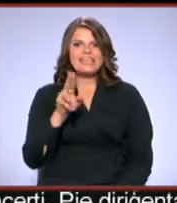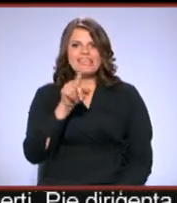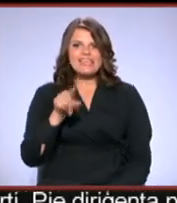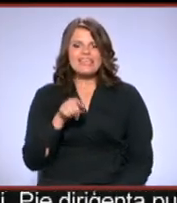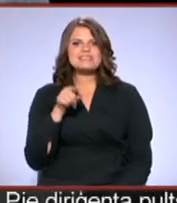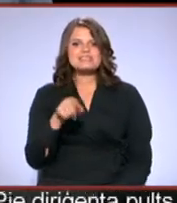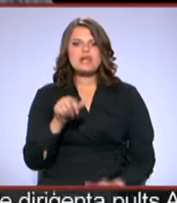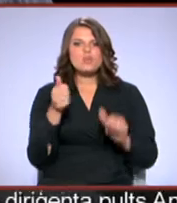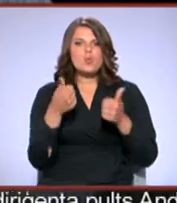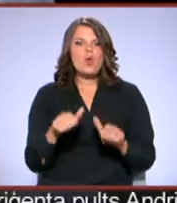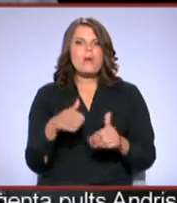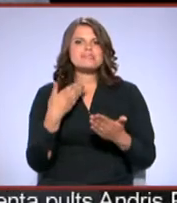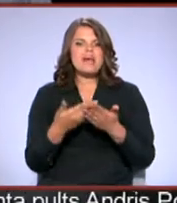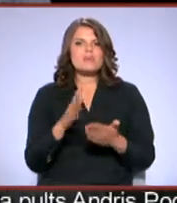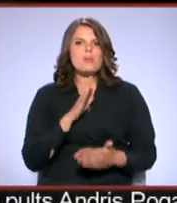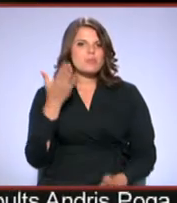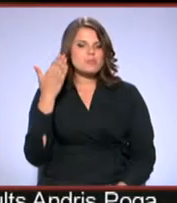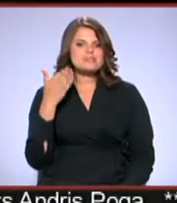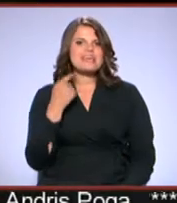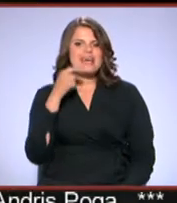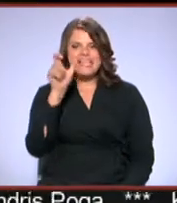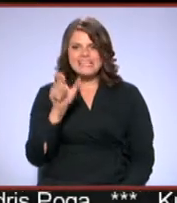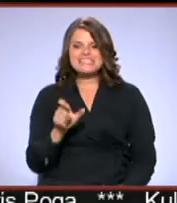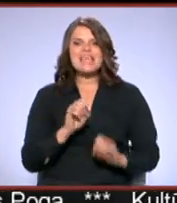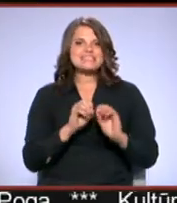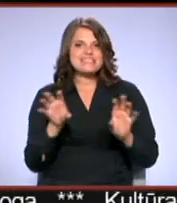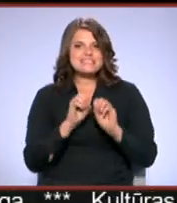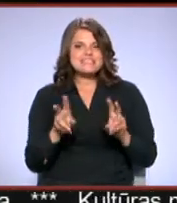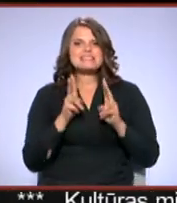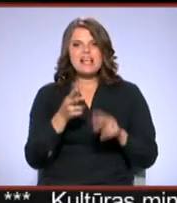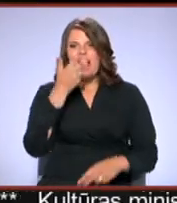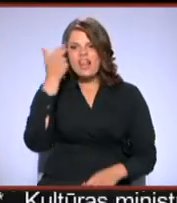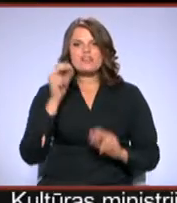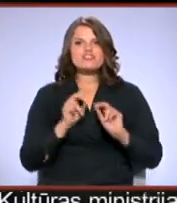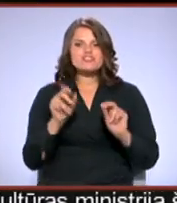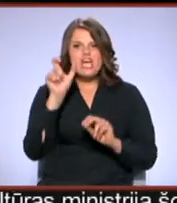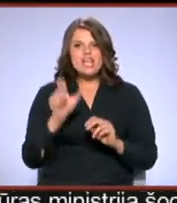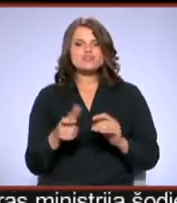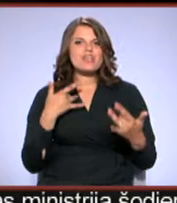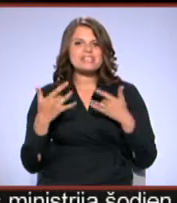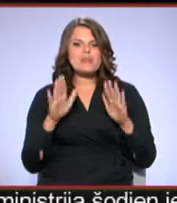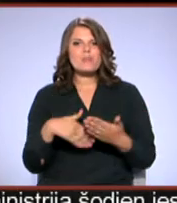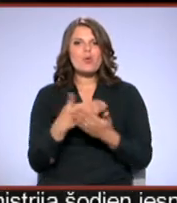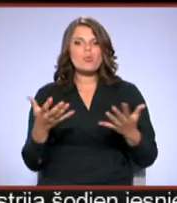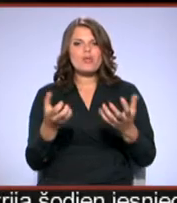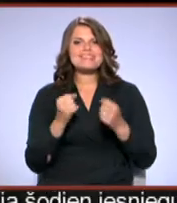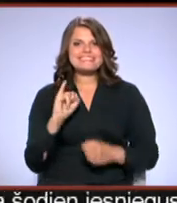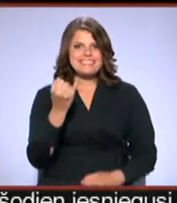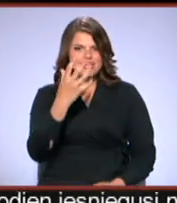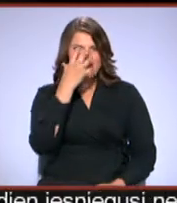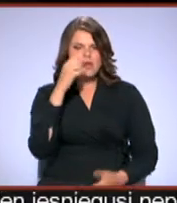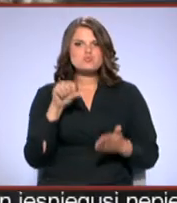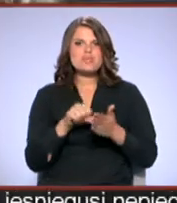Tacienas lomas atveidotāja bijusi ir īdzniec Evgenija Krekšdes tāsta, ka lietuviešu režisors izrāda, par kur ieguv zelta masku